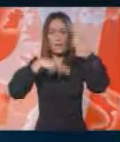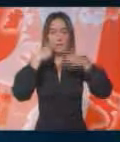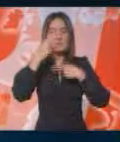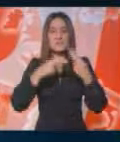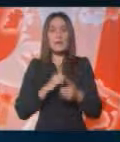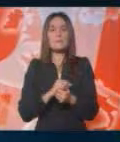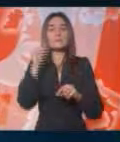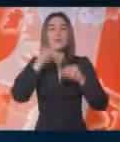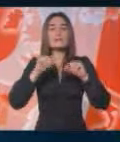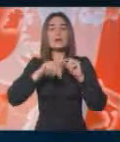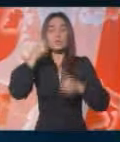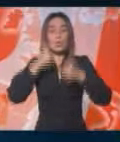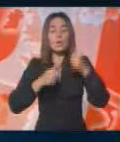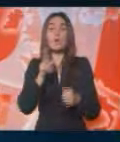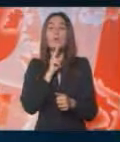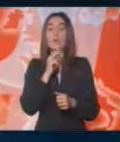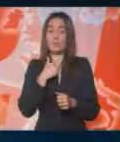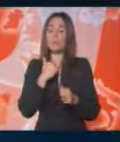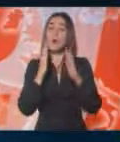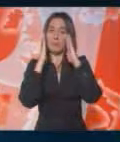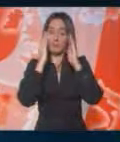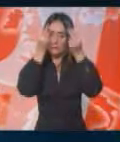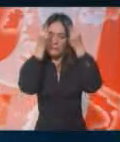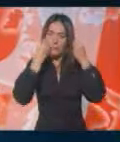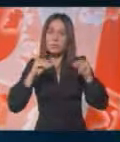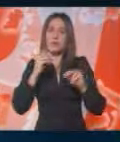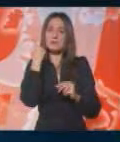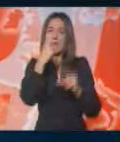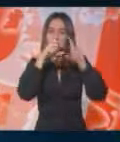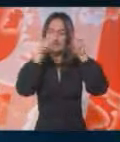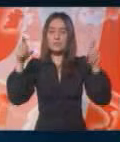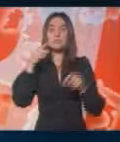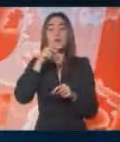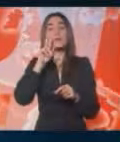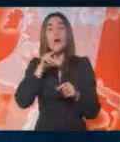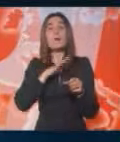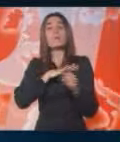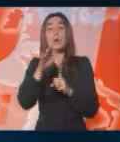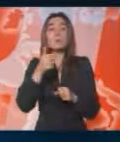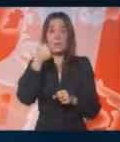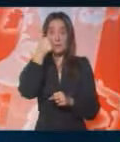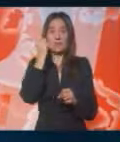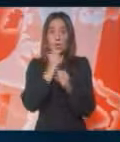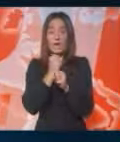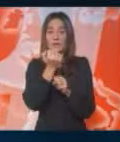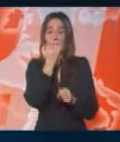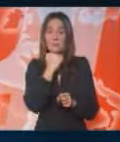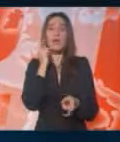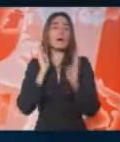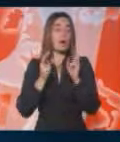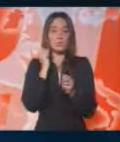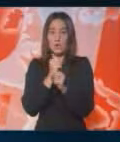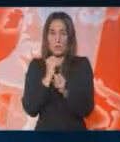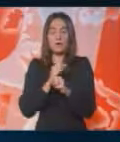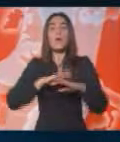zaštu konkurencije koju izuzetno poštujem, kao i samu instituciju. Mi imamo neke promaše, znači prvo se uradi privatizacija kako se